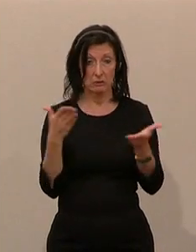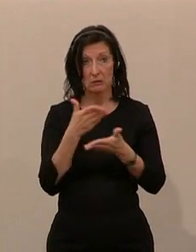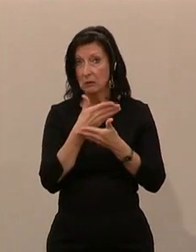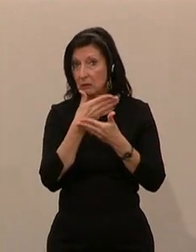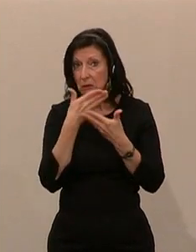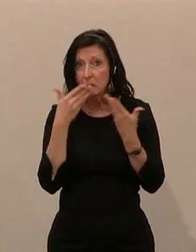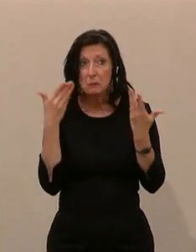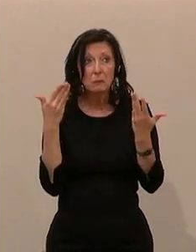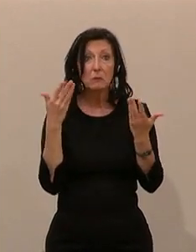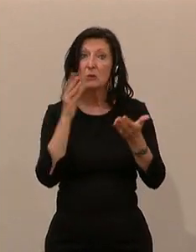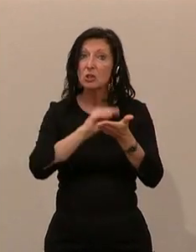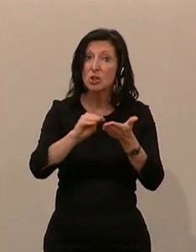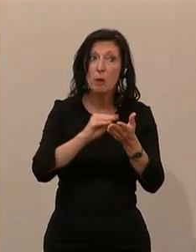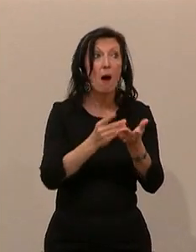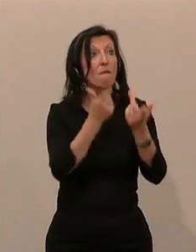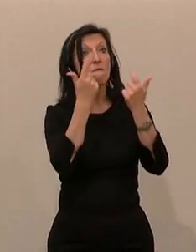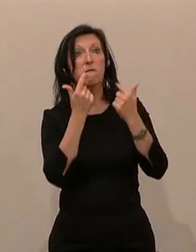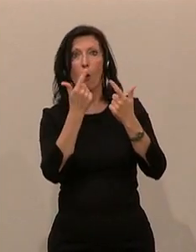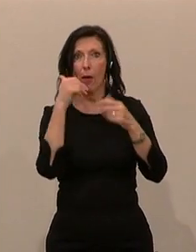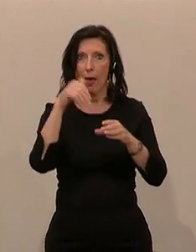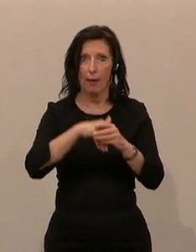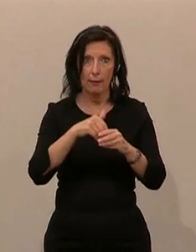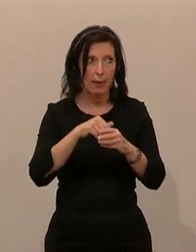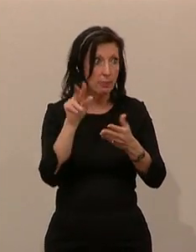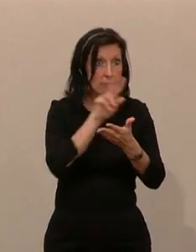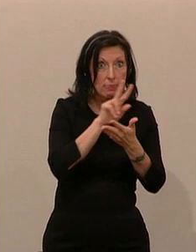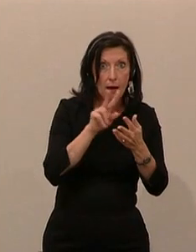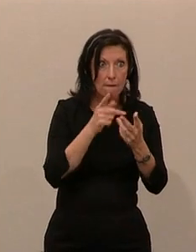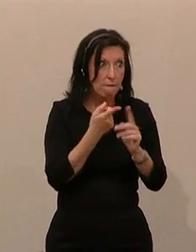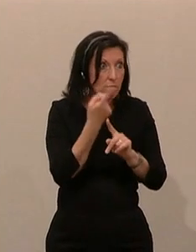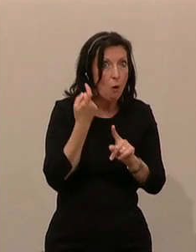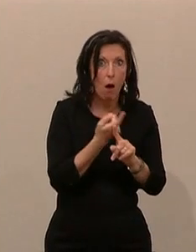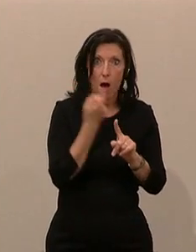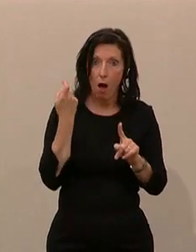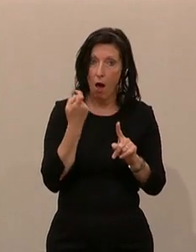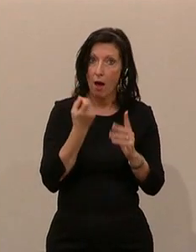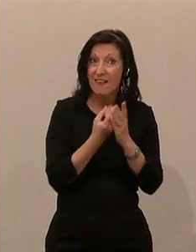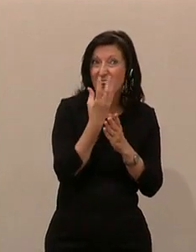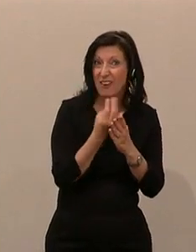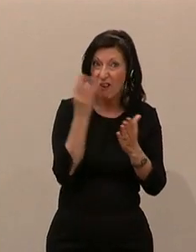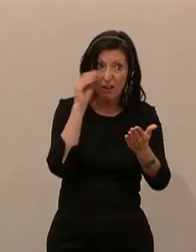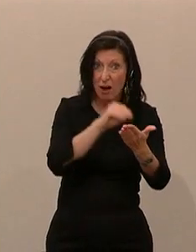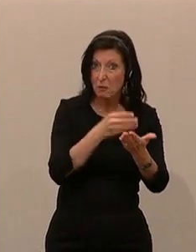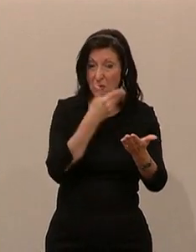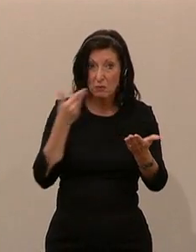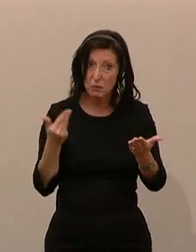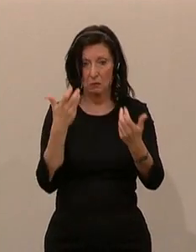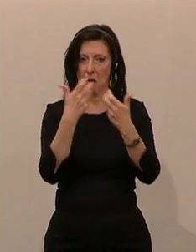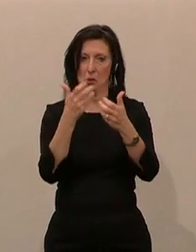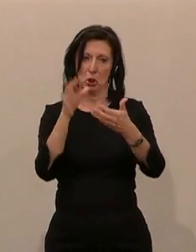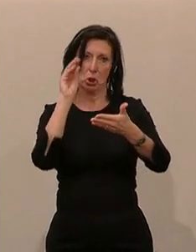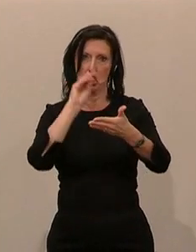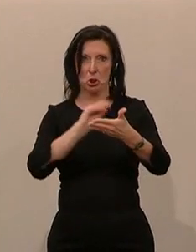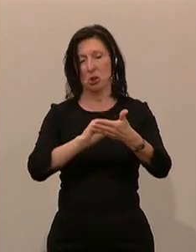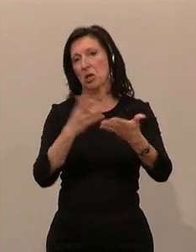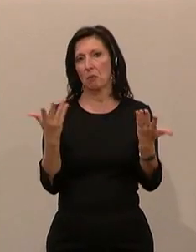Quellenangabe. Da kann man überhaupt nichts nachlesen, wo das herkommt, was da behauptet wird. Wenn der Bericht davon spricht, dass es keine